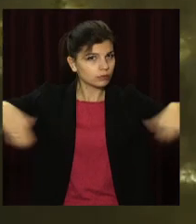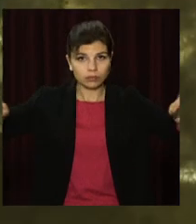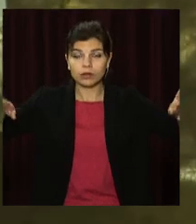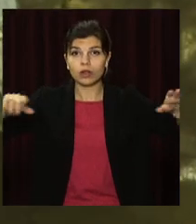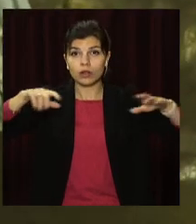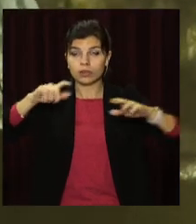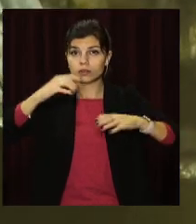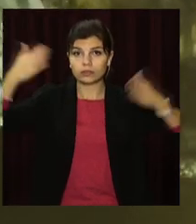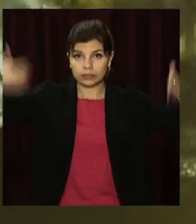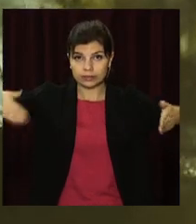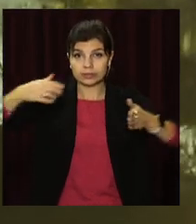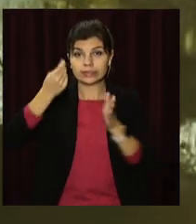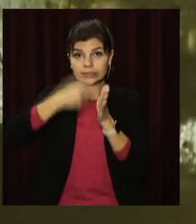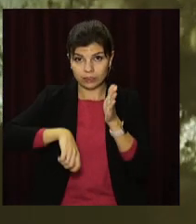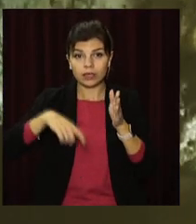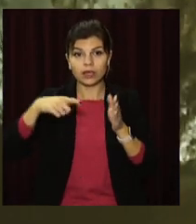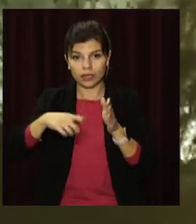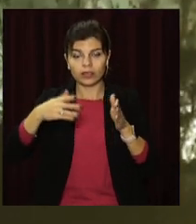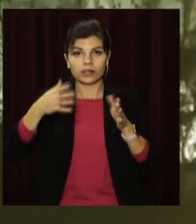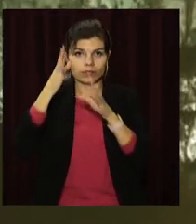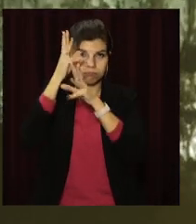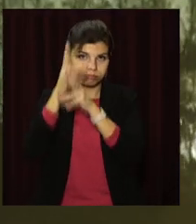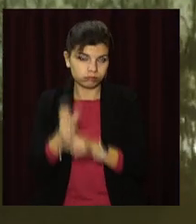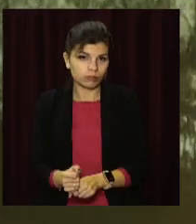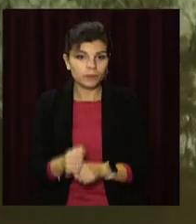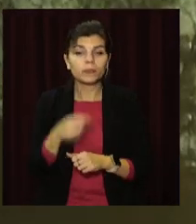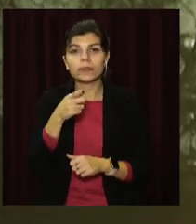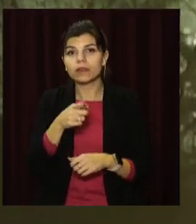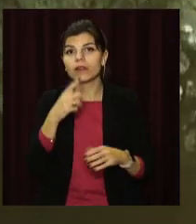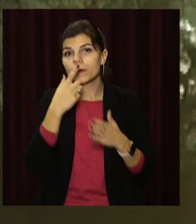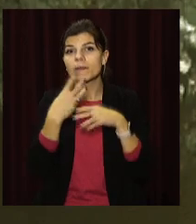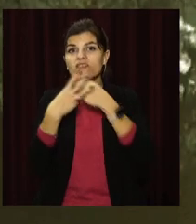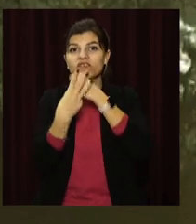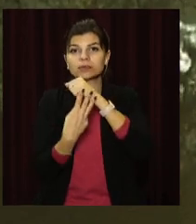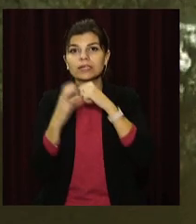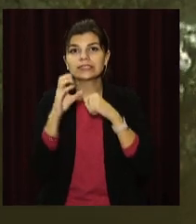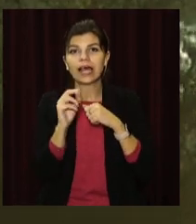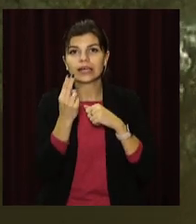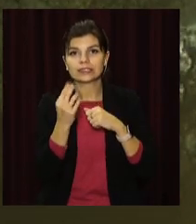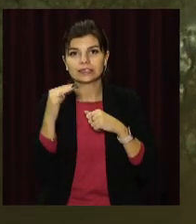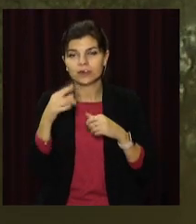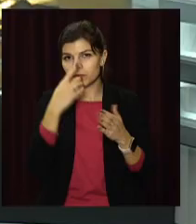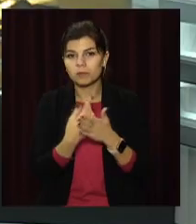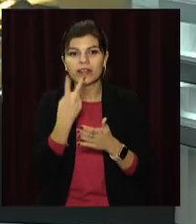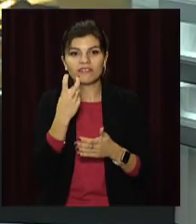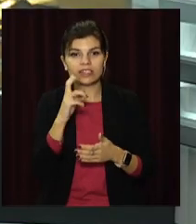вагою понад 200 кілограмів. Рештки скляних картин передали до міського центру сучасної культури.